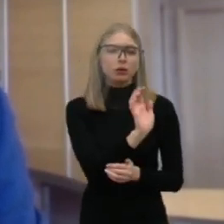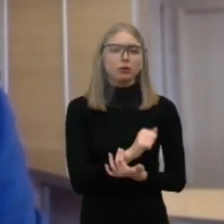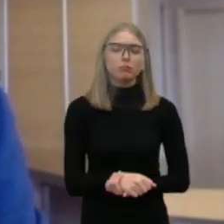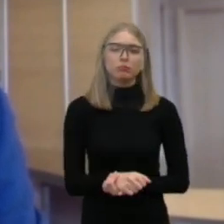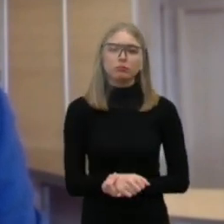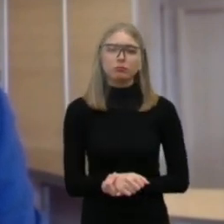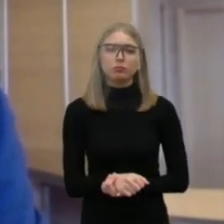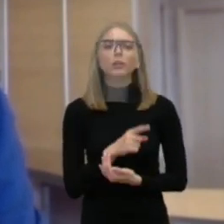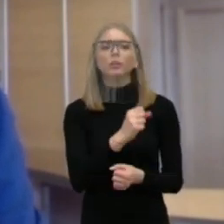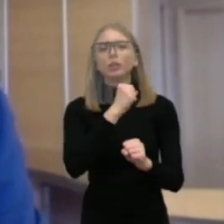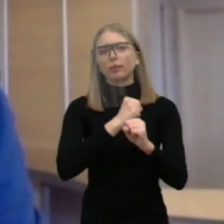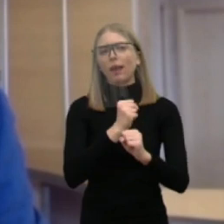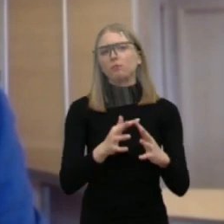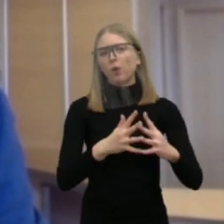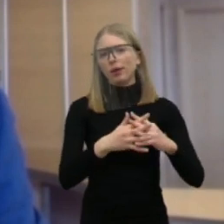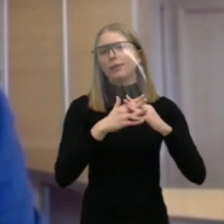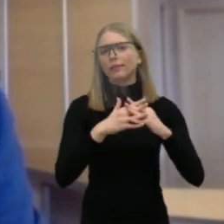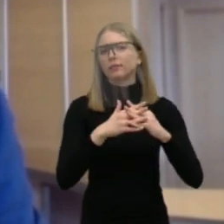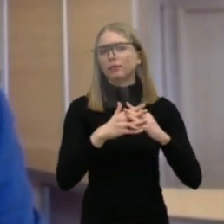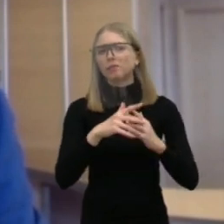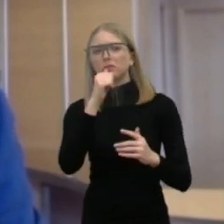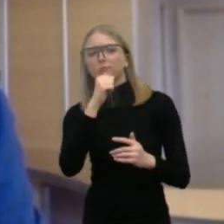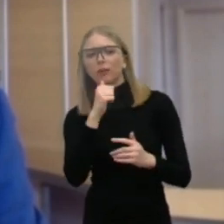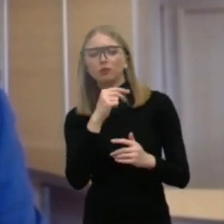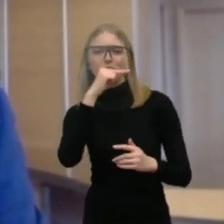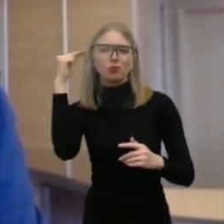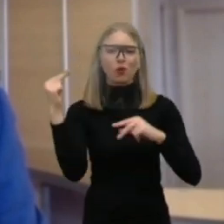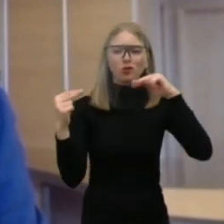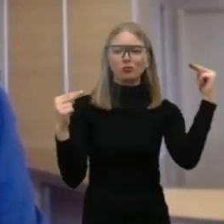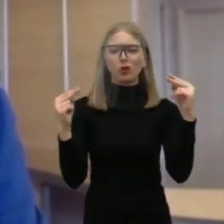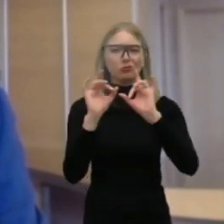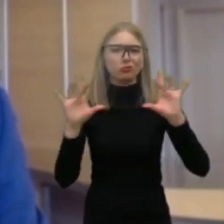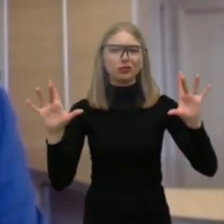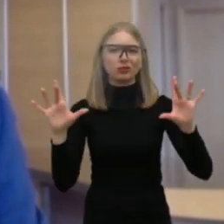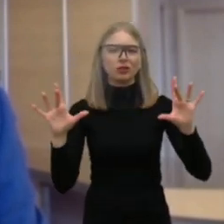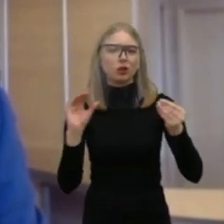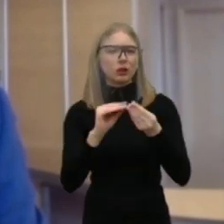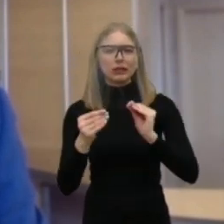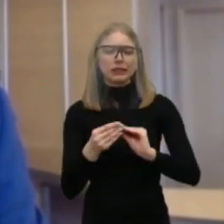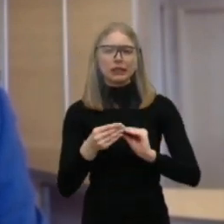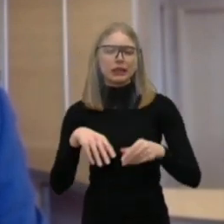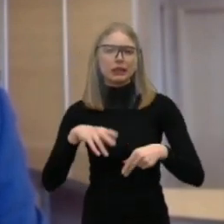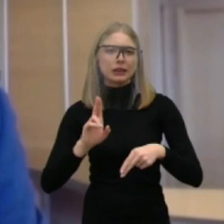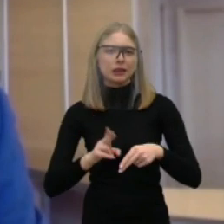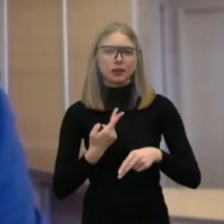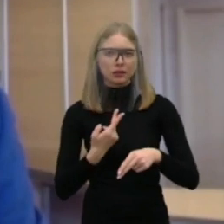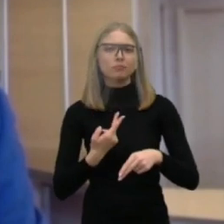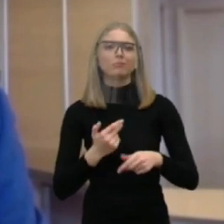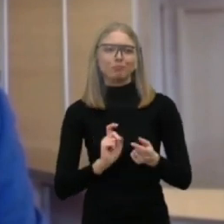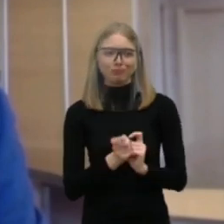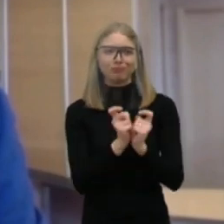manau, kad yra darbiniai santykiai, kai kur yra nesutarta dėl kai kurių dalykų. ir tiesiog